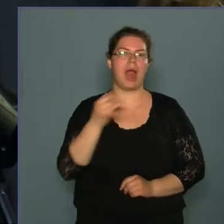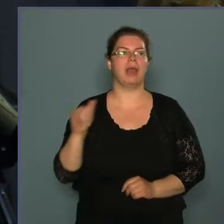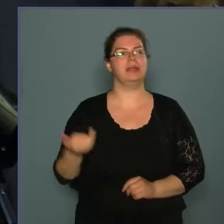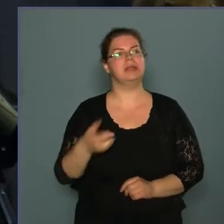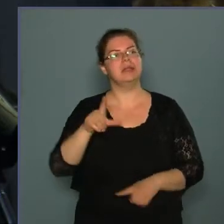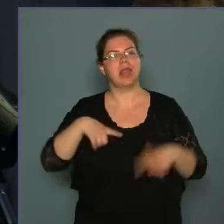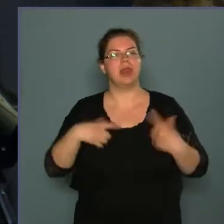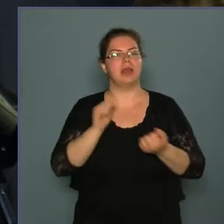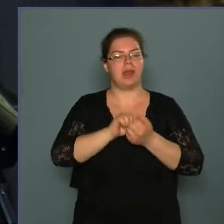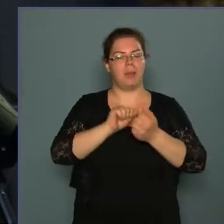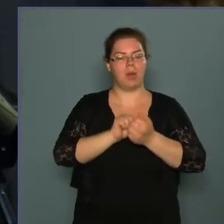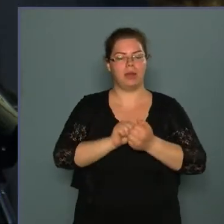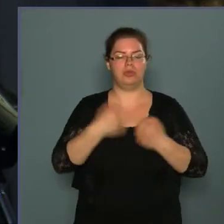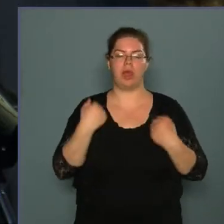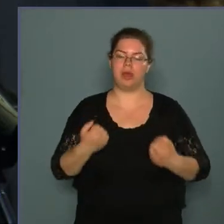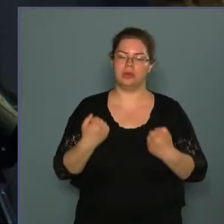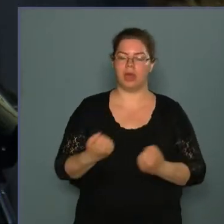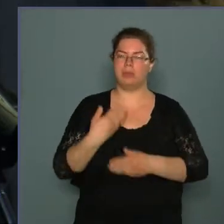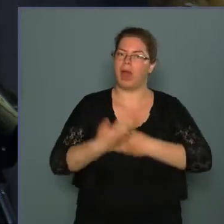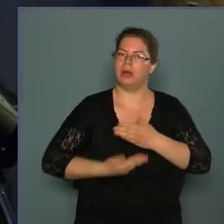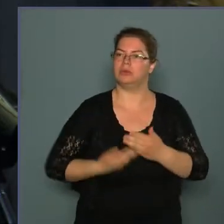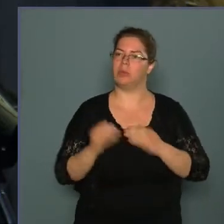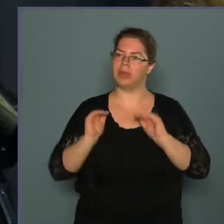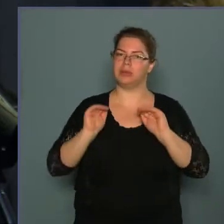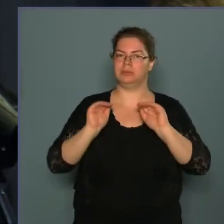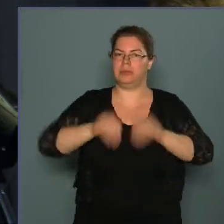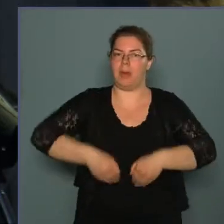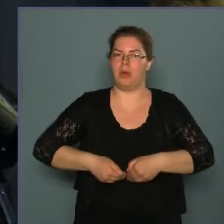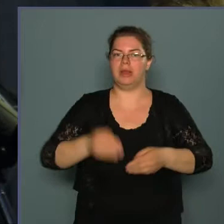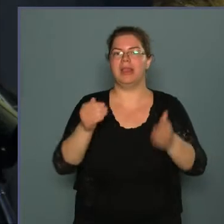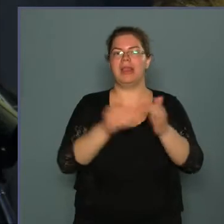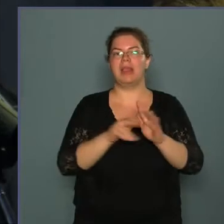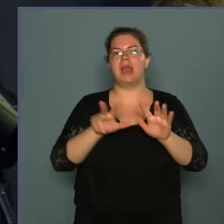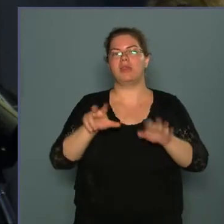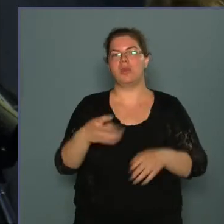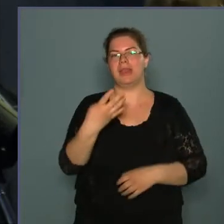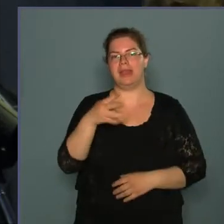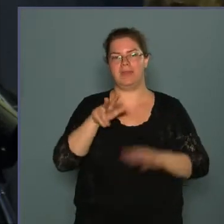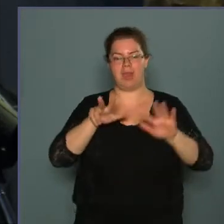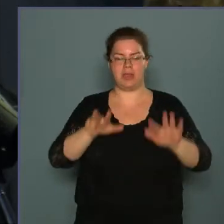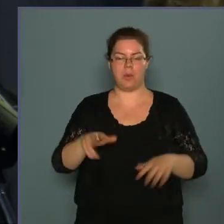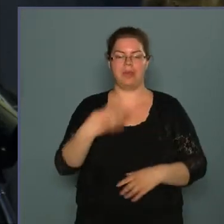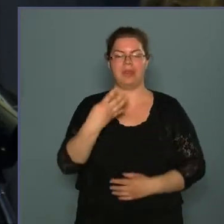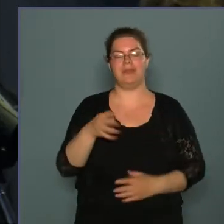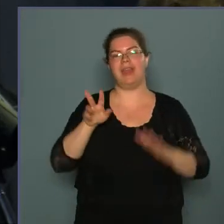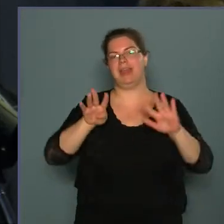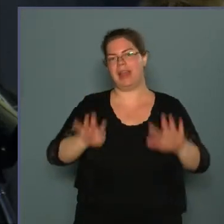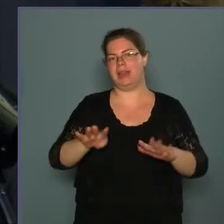erejüket meghaladó mértékben támogatták az 1848-49-es Szabadságharcot.